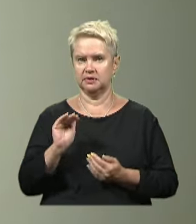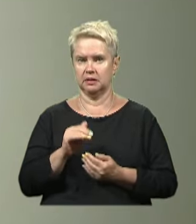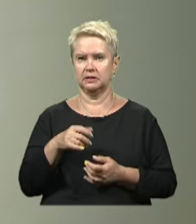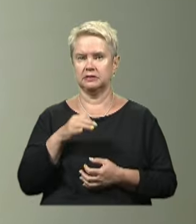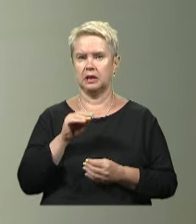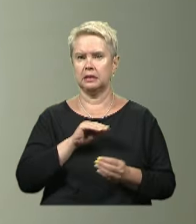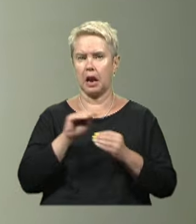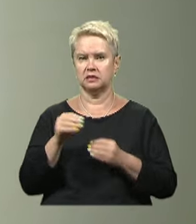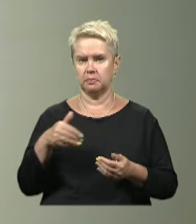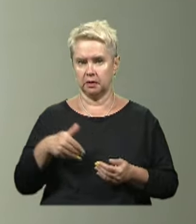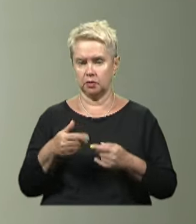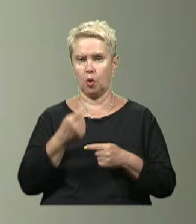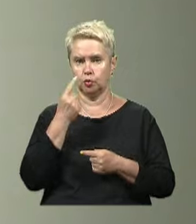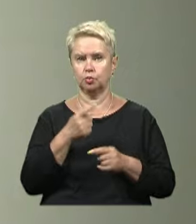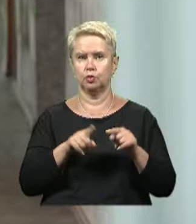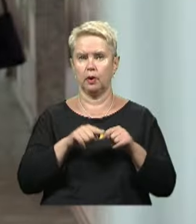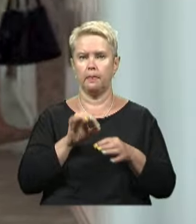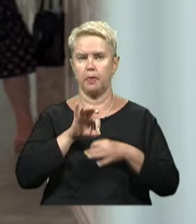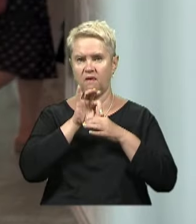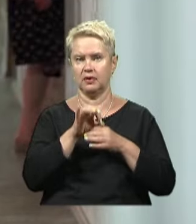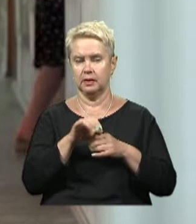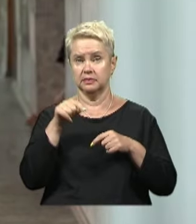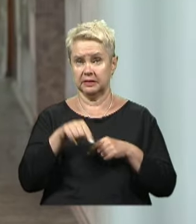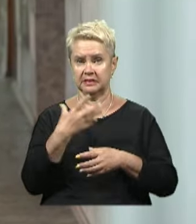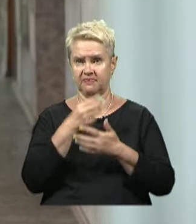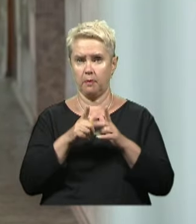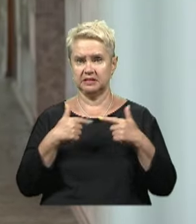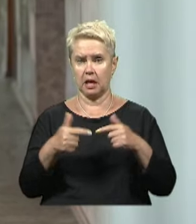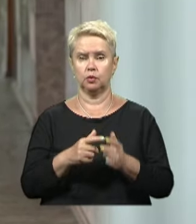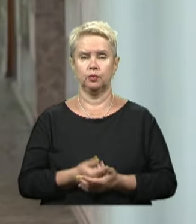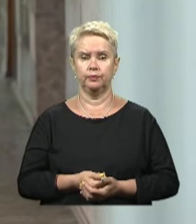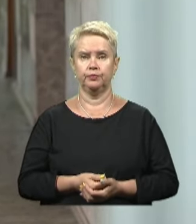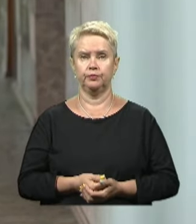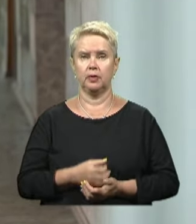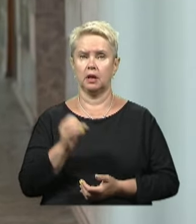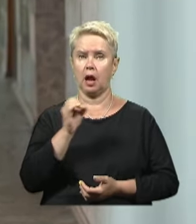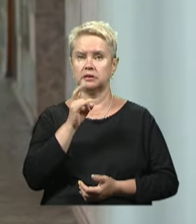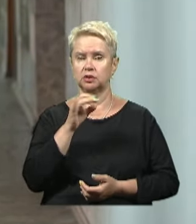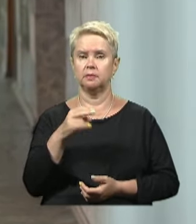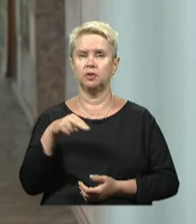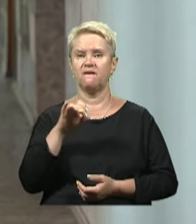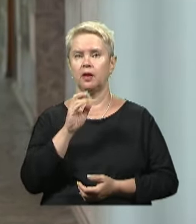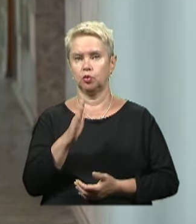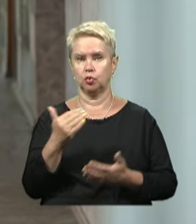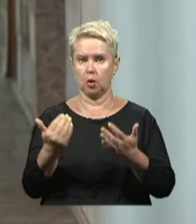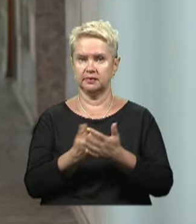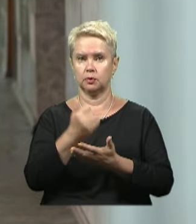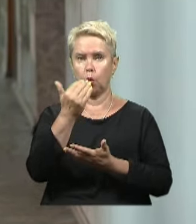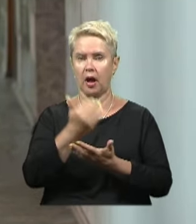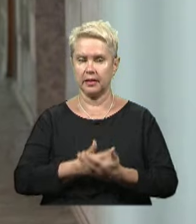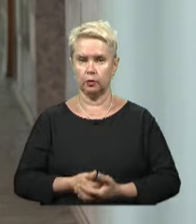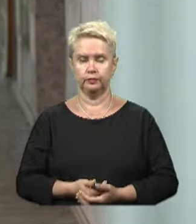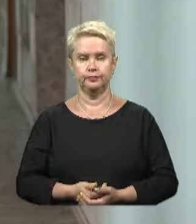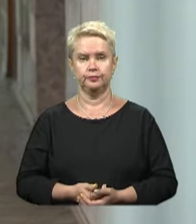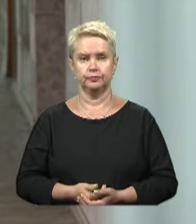із трансплантації. Одну з операцій провели у стінах свого медзакладу. Катерина Нічок та Дмитро Вєтров. Новини 11